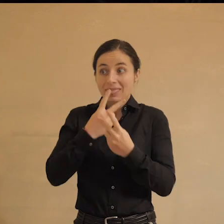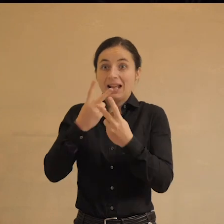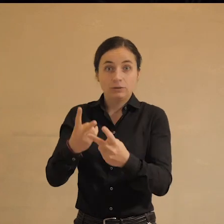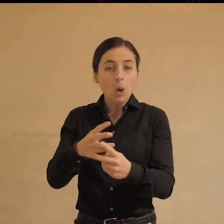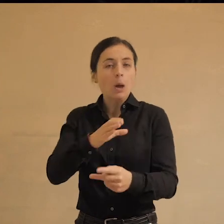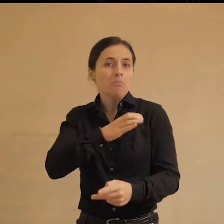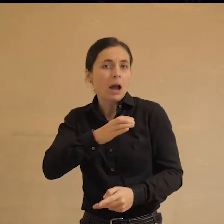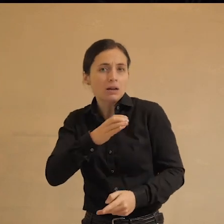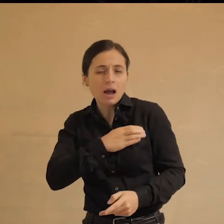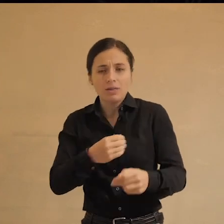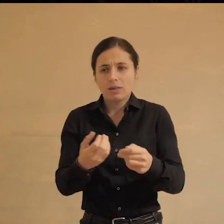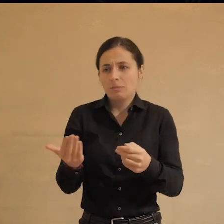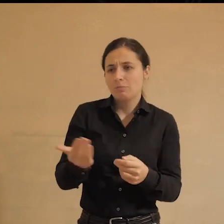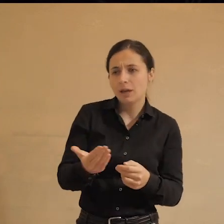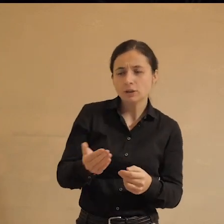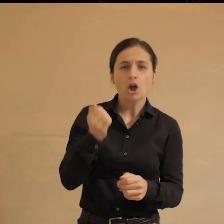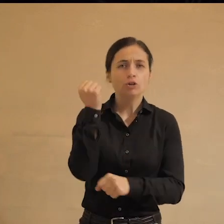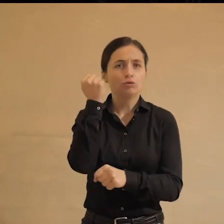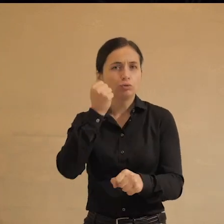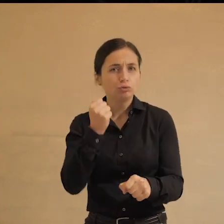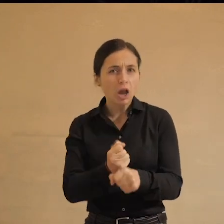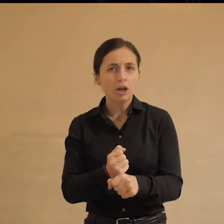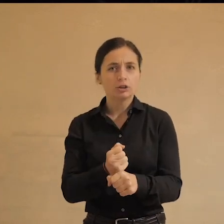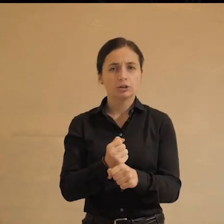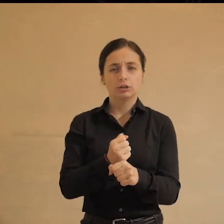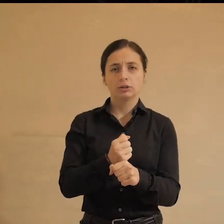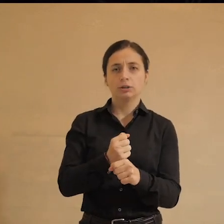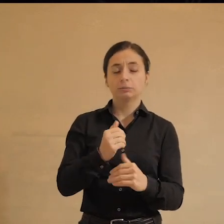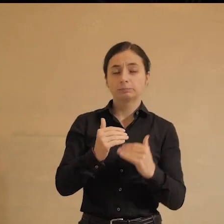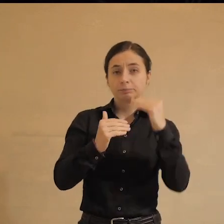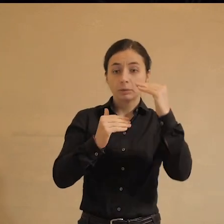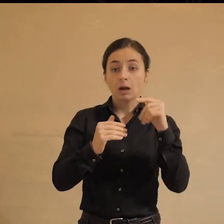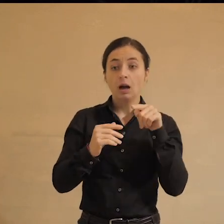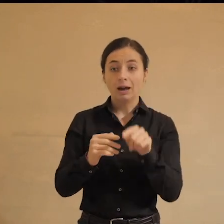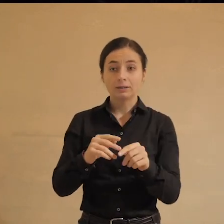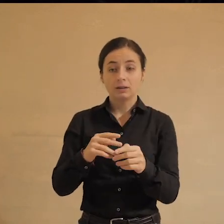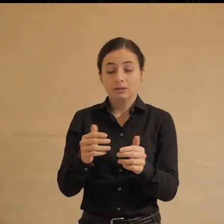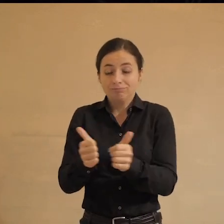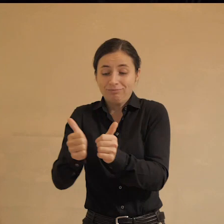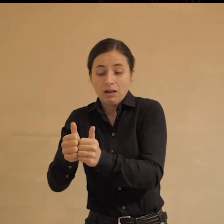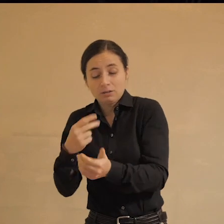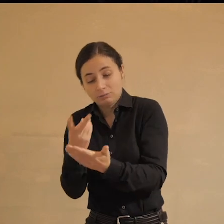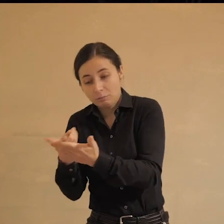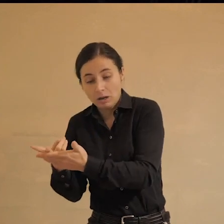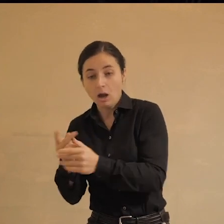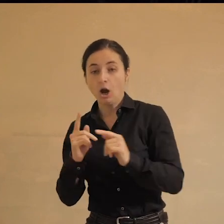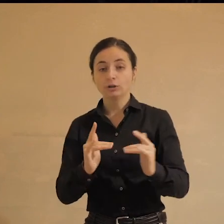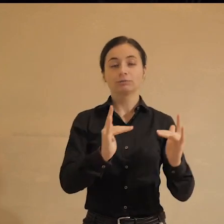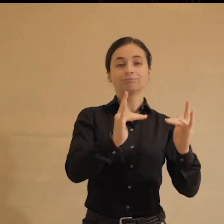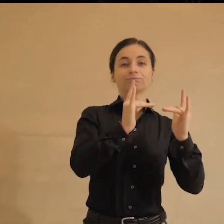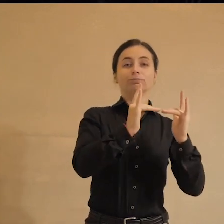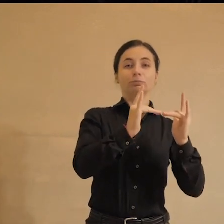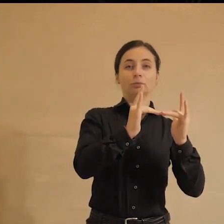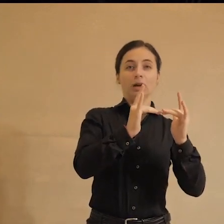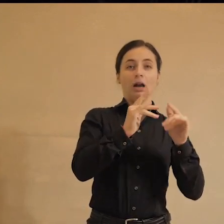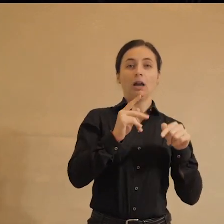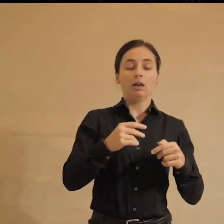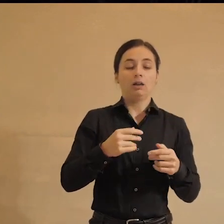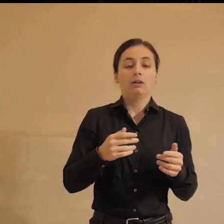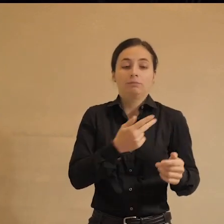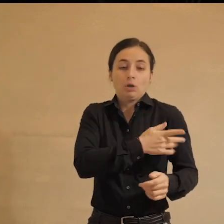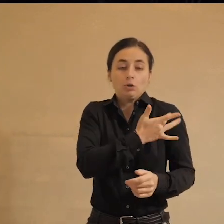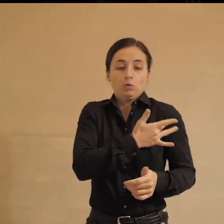бедные, и привилегированные, и трудящиеся классы. Одни спали в повалку, другие спали на кровати в присутствии слуг.